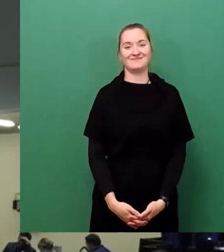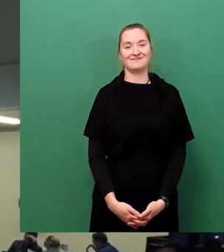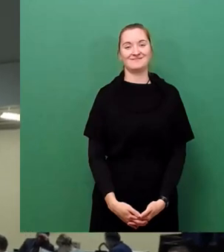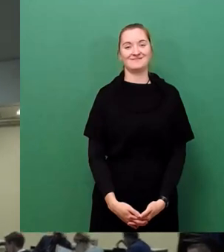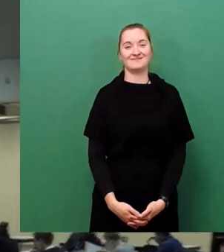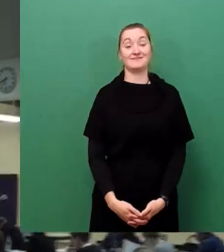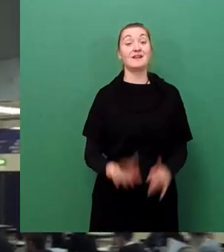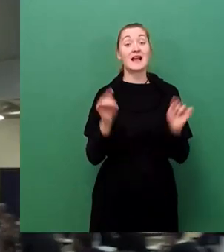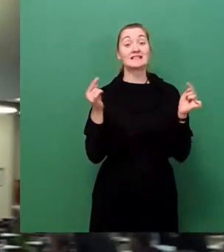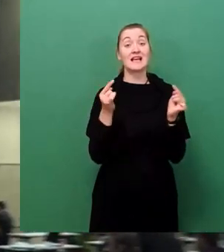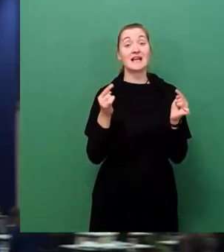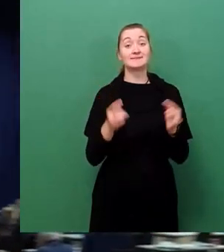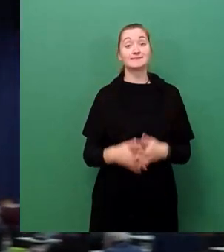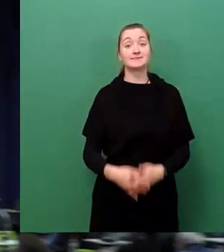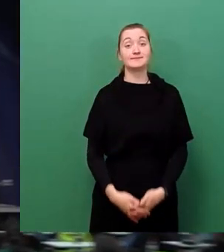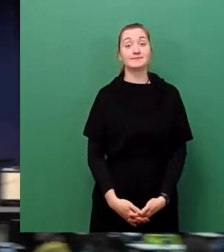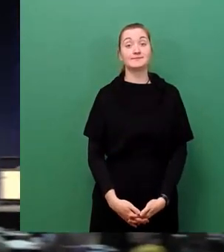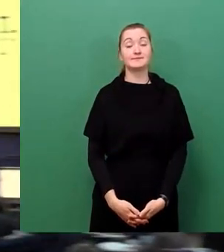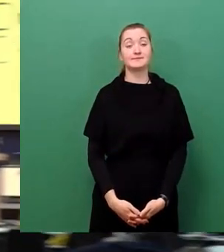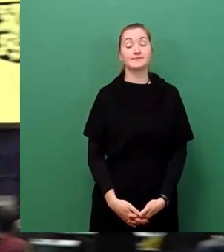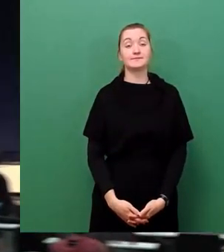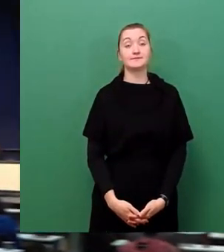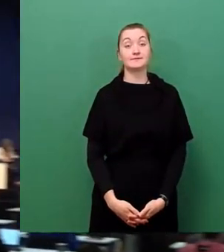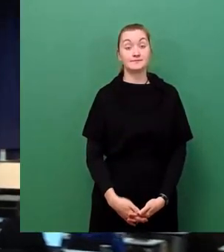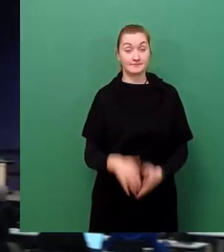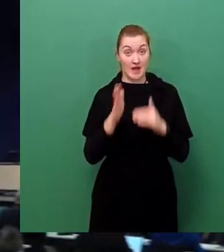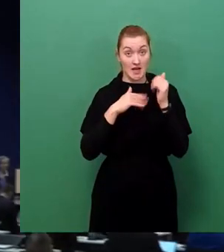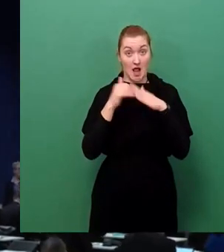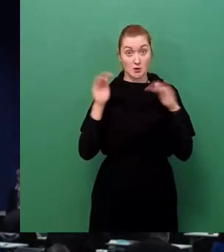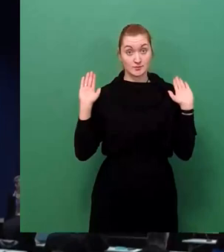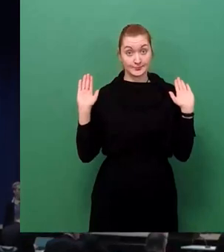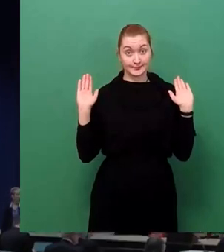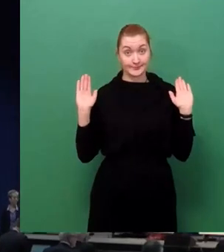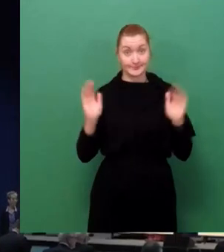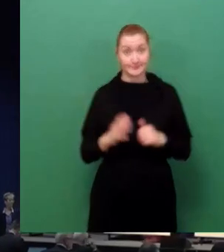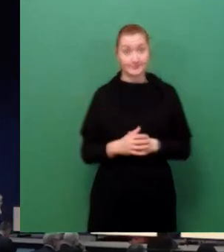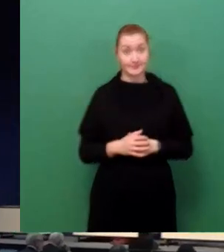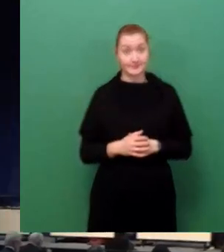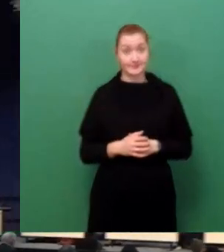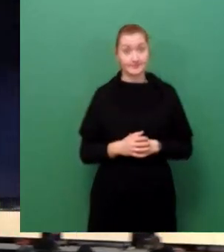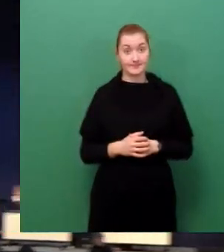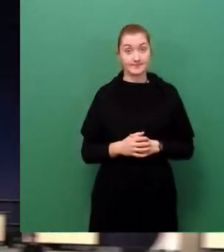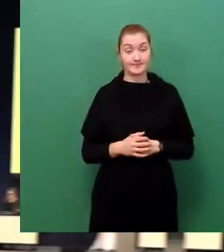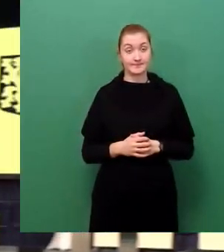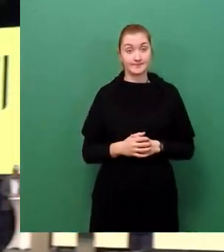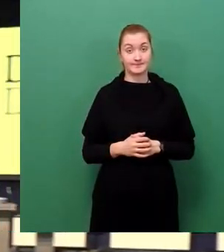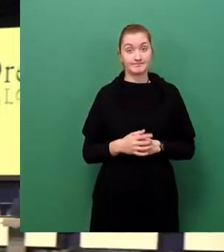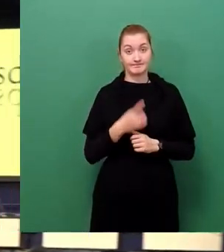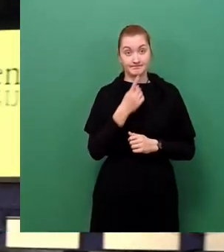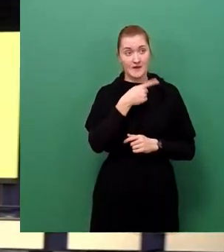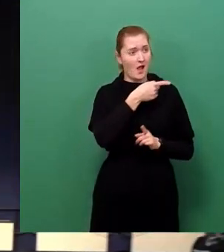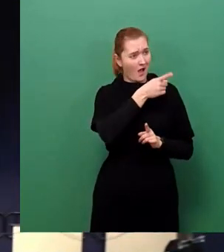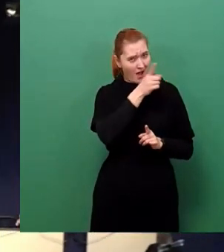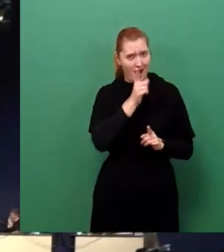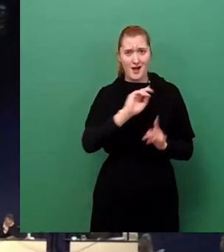Gegenstimmen und Stimmenthaltungen mit einem einstimmigen Votum